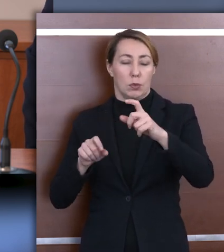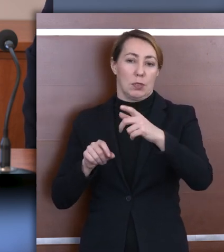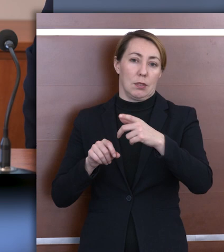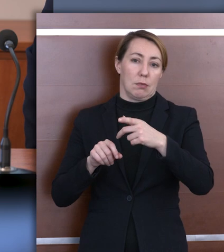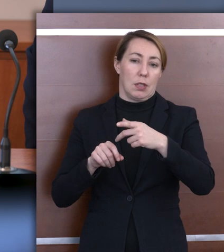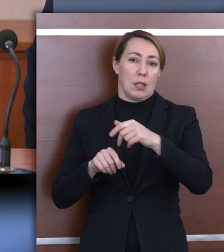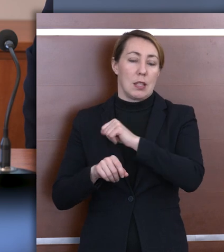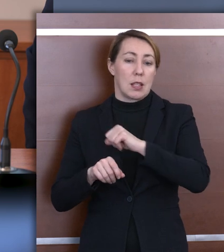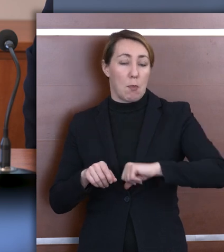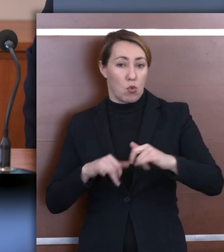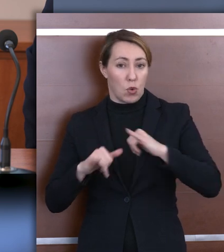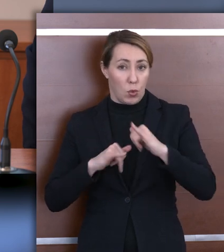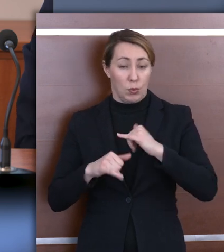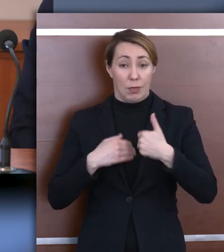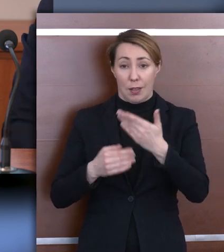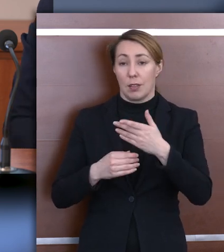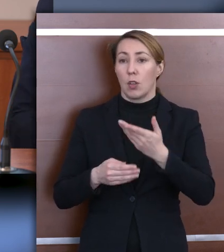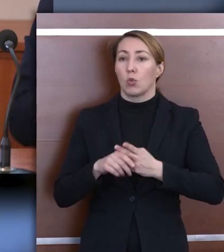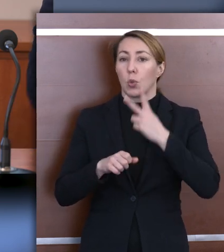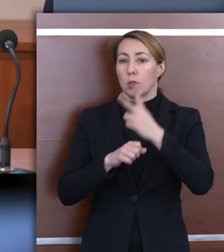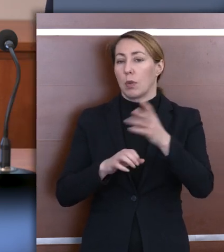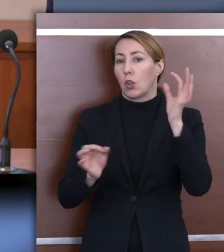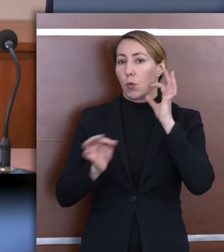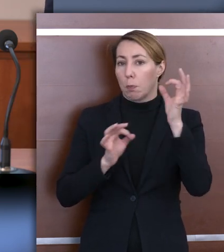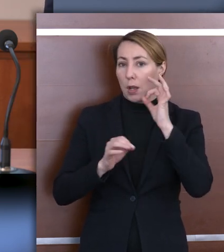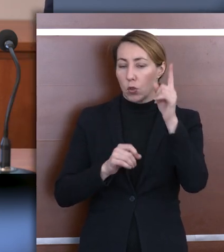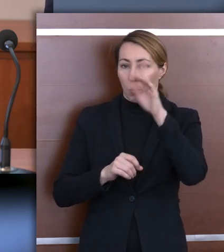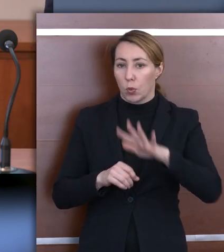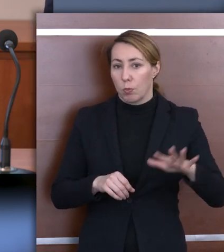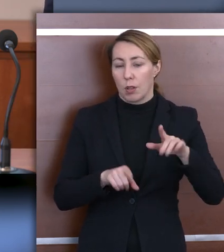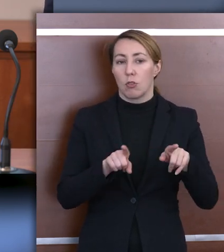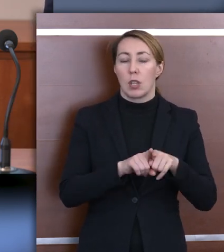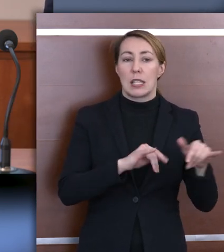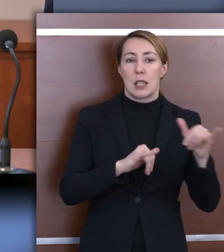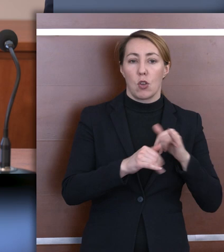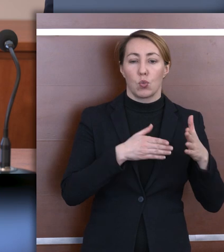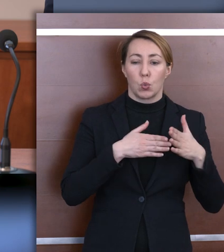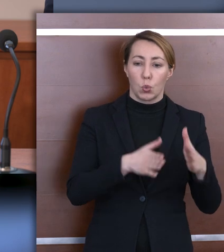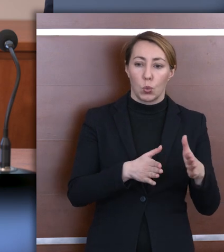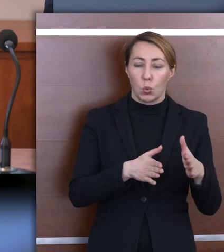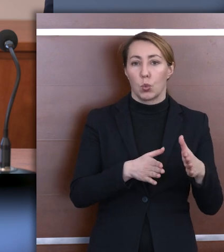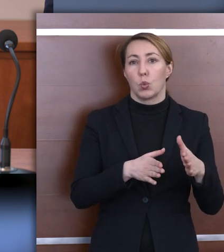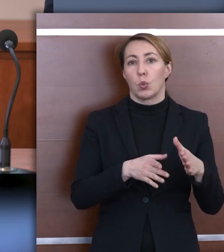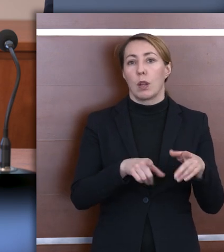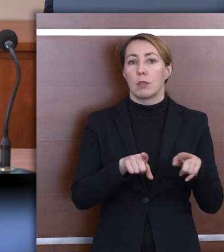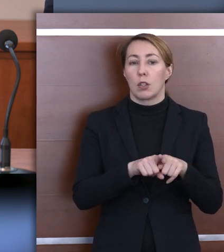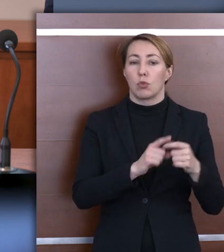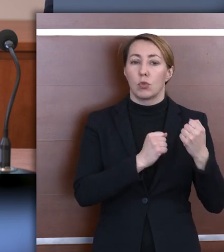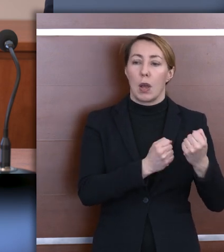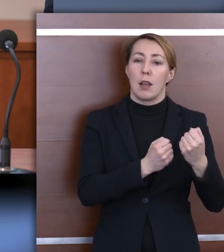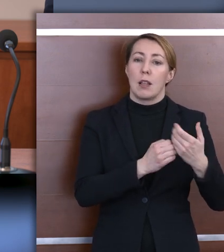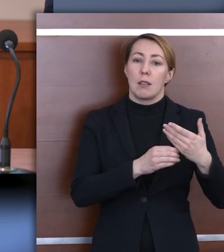zapewniają dostęp do informacji publicznej oraz czy zarządcy dróg właściwie zachowują trwałość